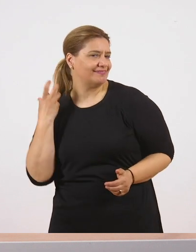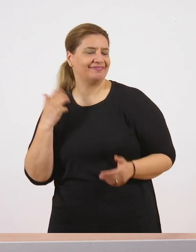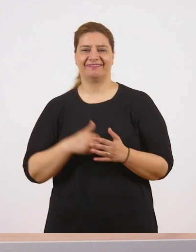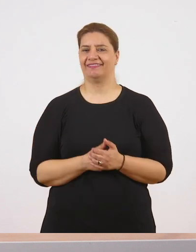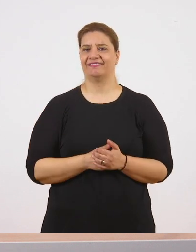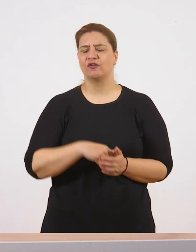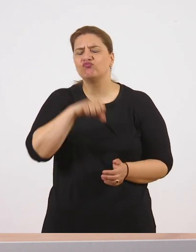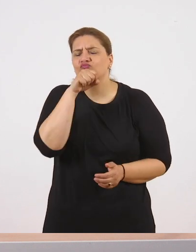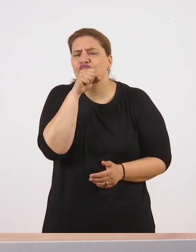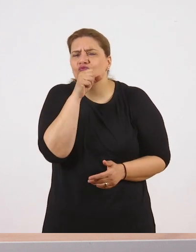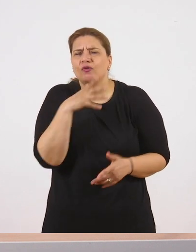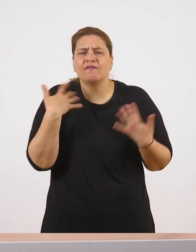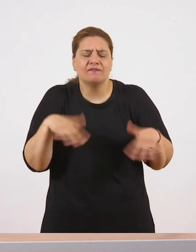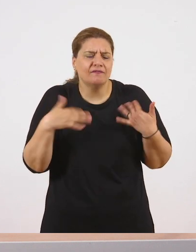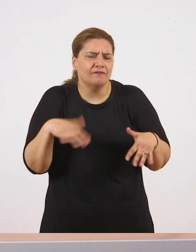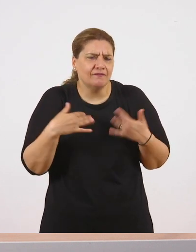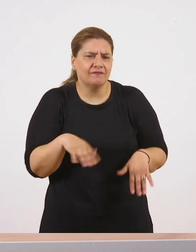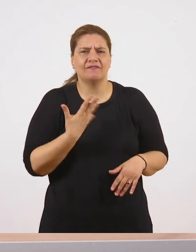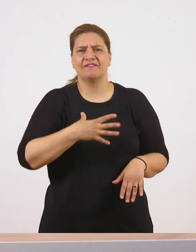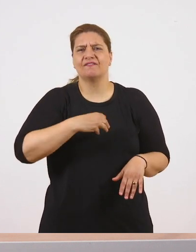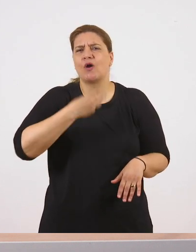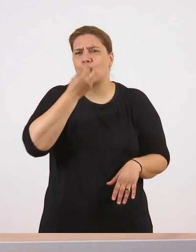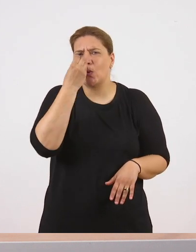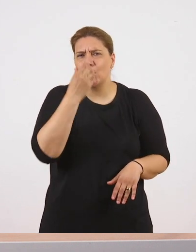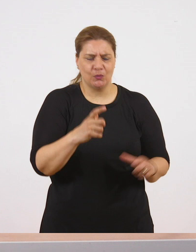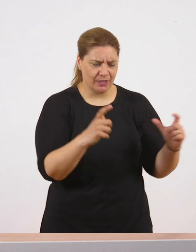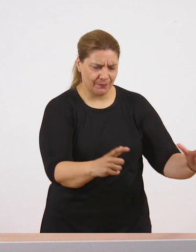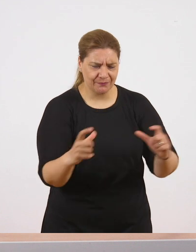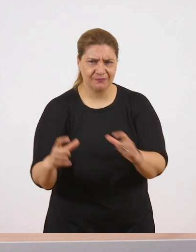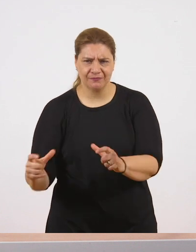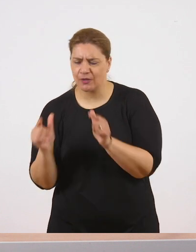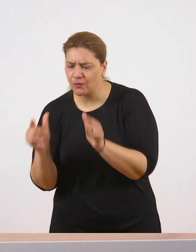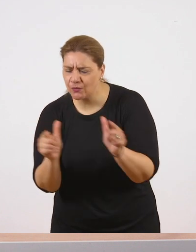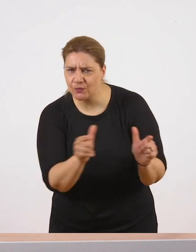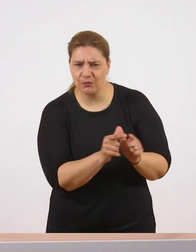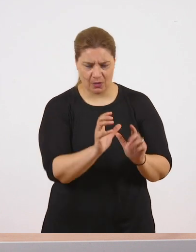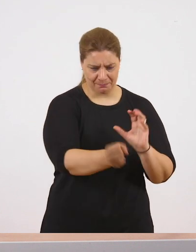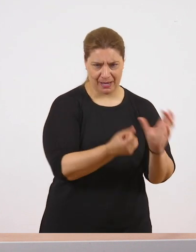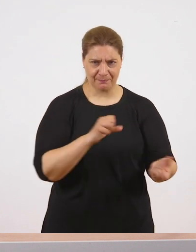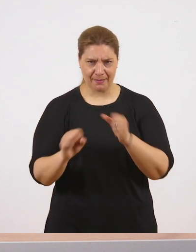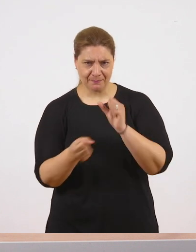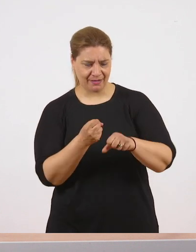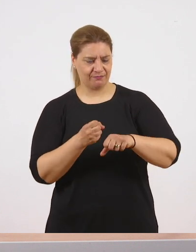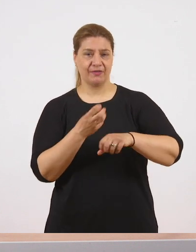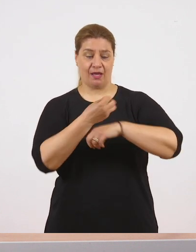μαλλιά. Λατρεύει τις γαρδένιες. Έτσι τα φοράει, τα φτιάχνει και βραχιόλια και τα φοράει στα χέρια της.